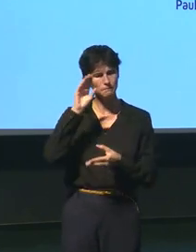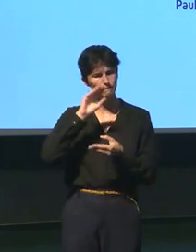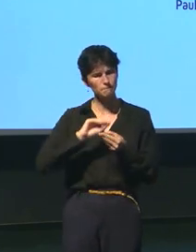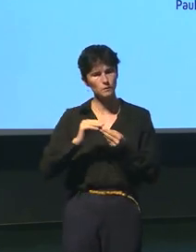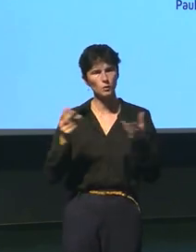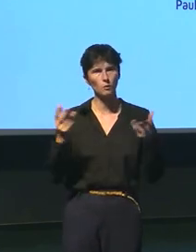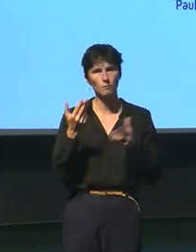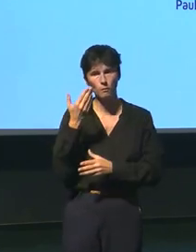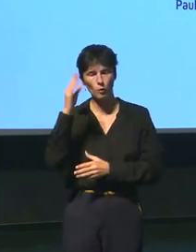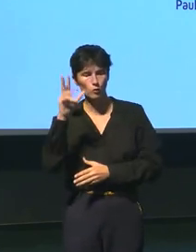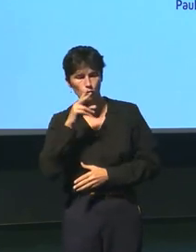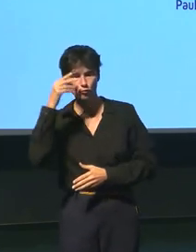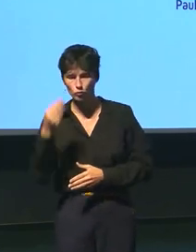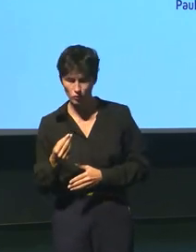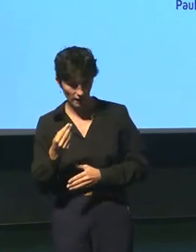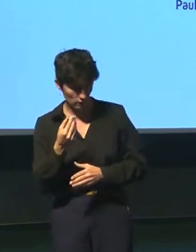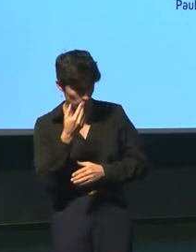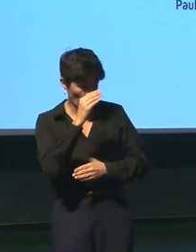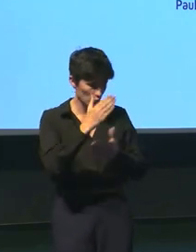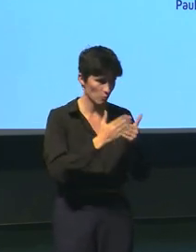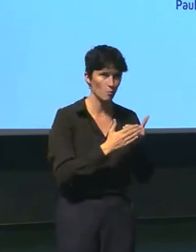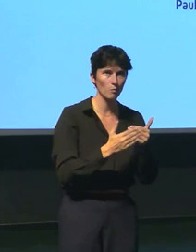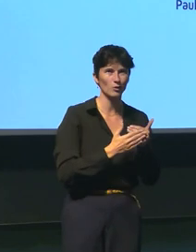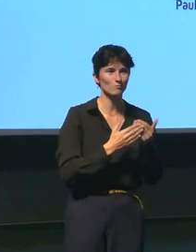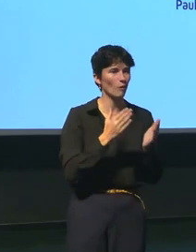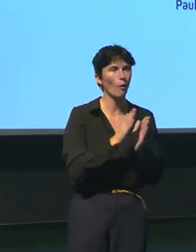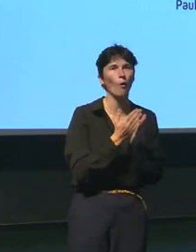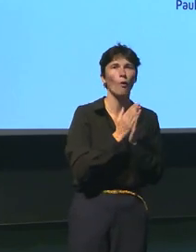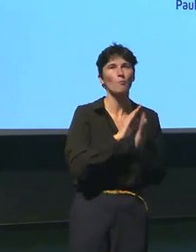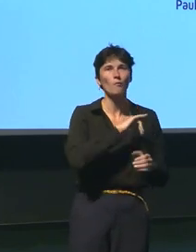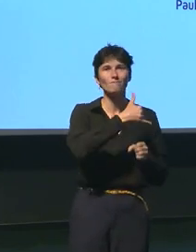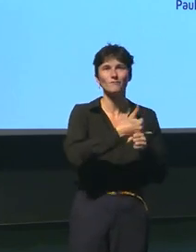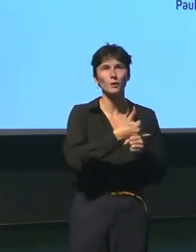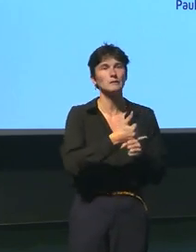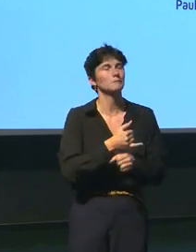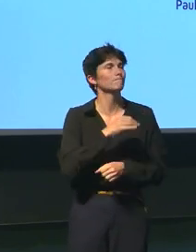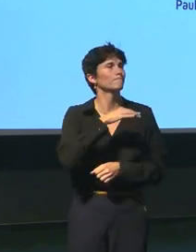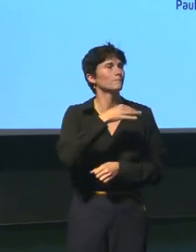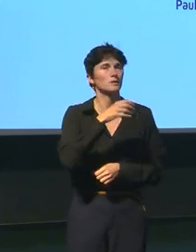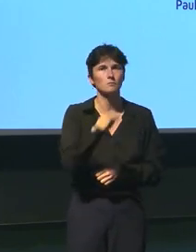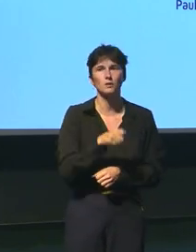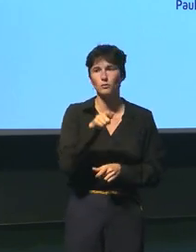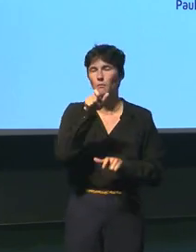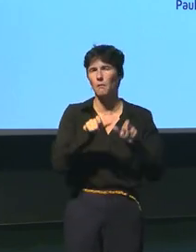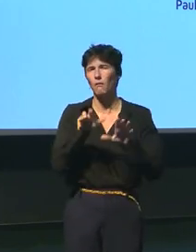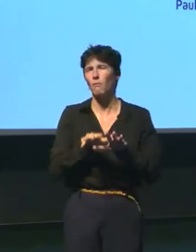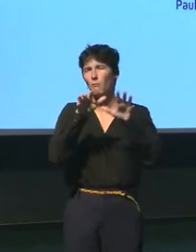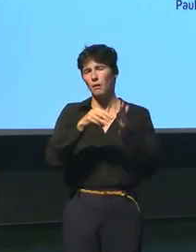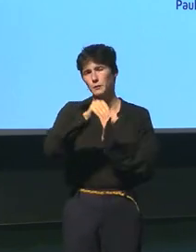d'analogues de Jules Verne si on peut dire dans les romans de science-fiction il y a beaucoup bien sûr d'auteurs de science-fiction